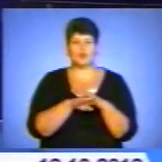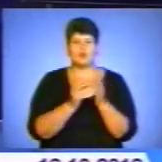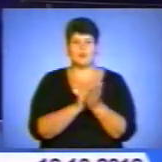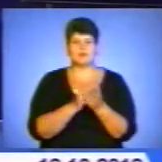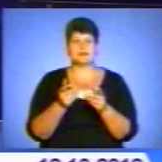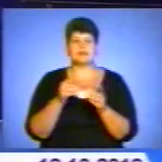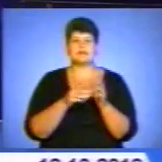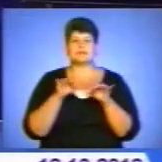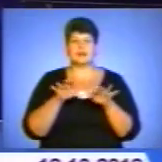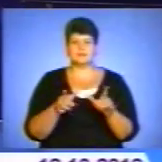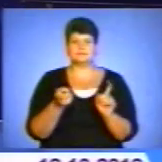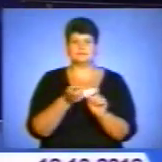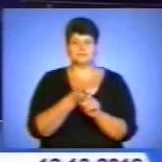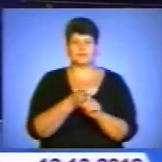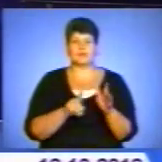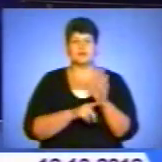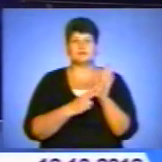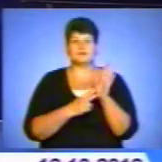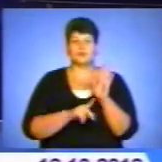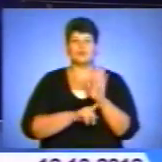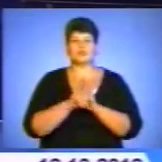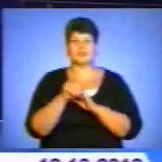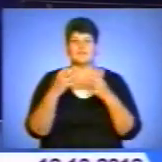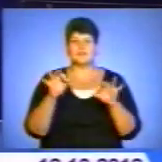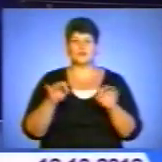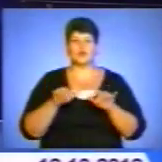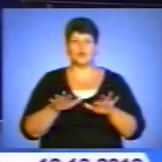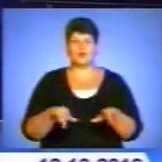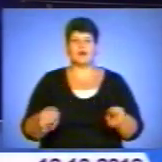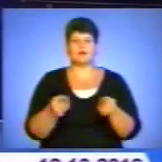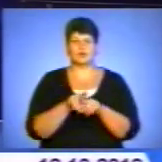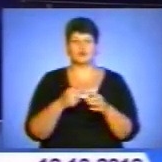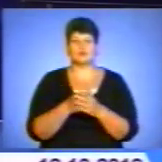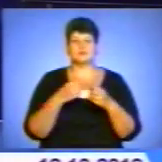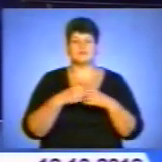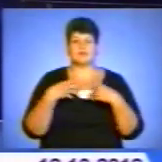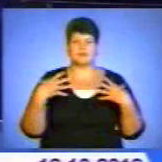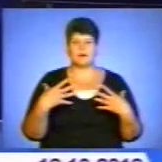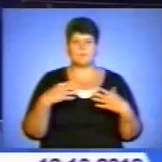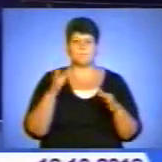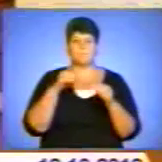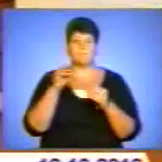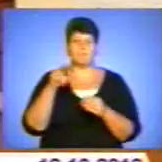70-річчю від початків визвольного руху, а також до свята покрови Пресвятої Богородиці.